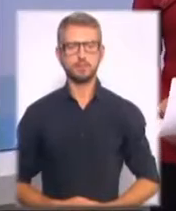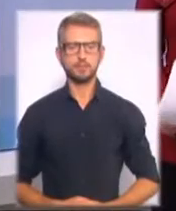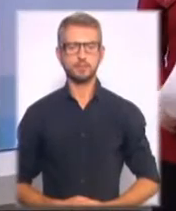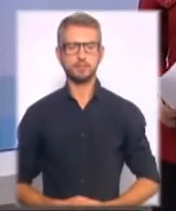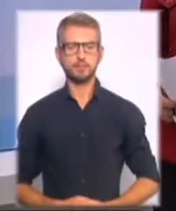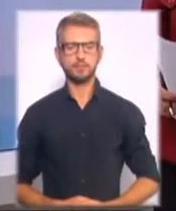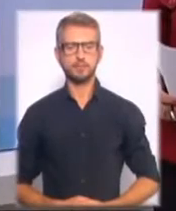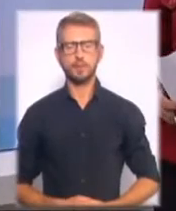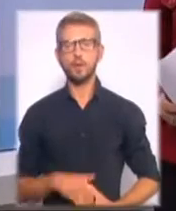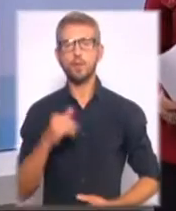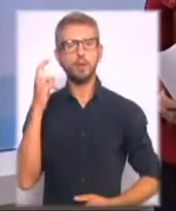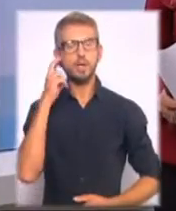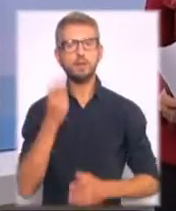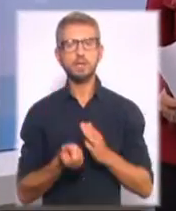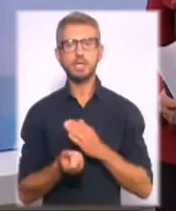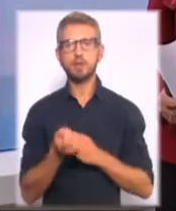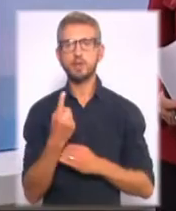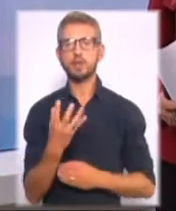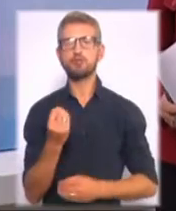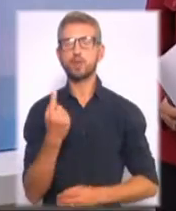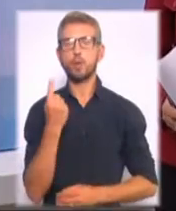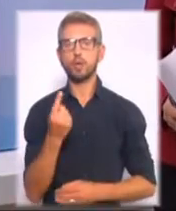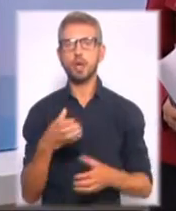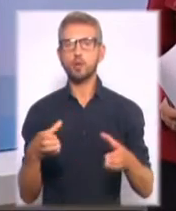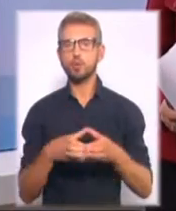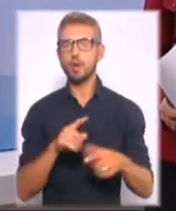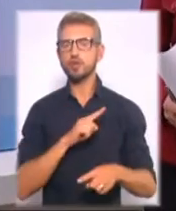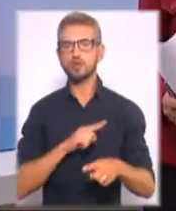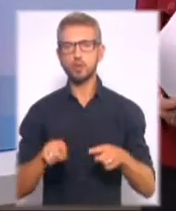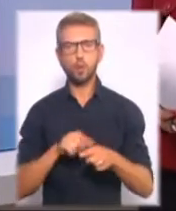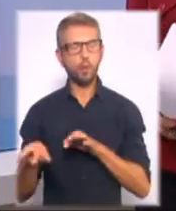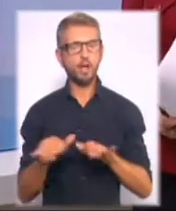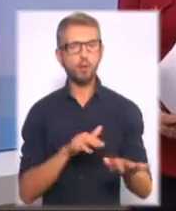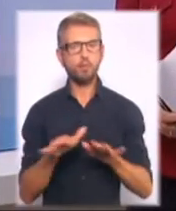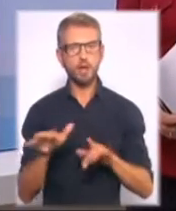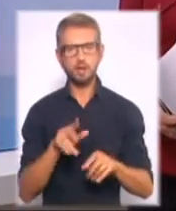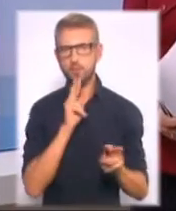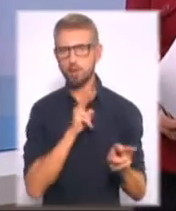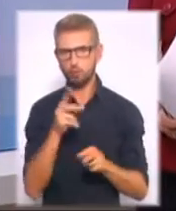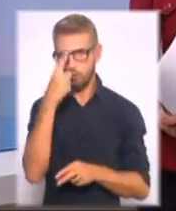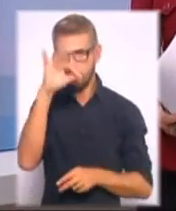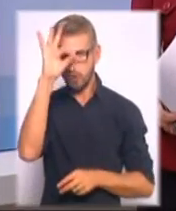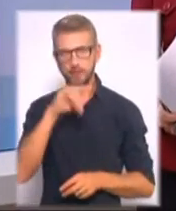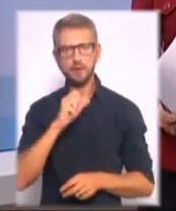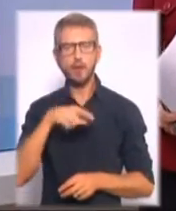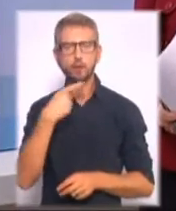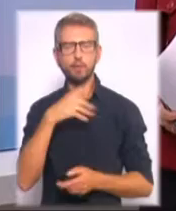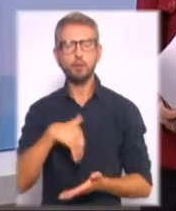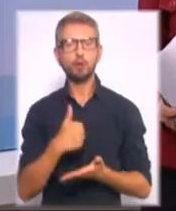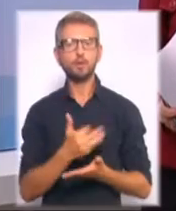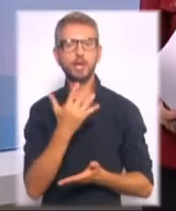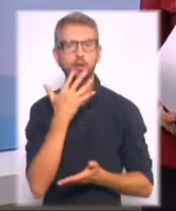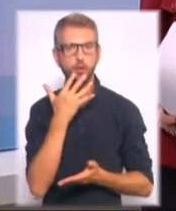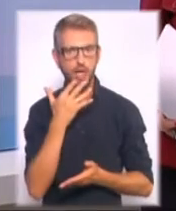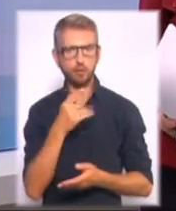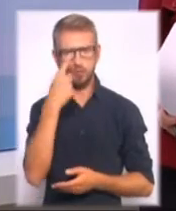У столиці з'явилася ще одна група швидкого реагування патрульної поліції. За словами голови Національної поліції